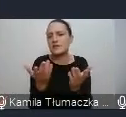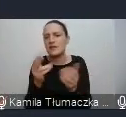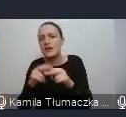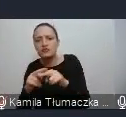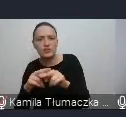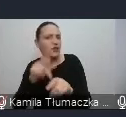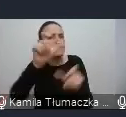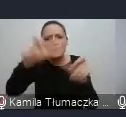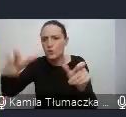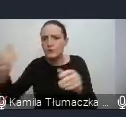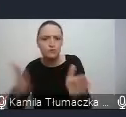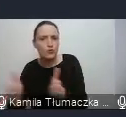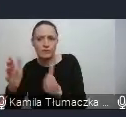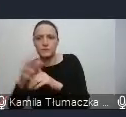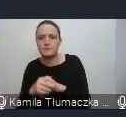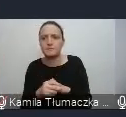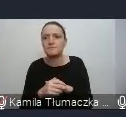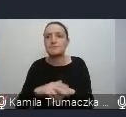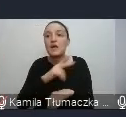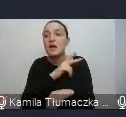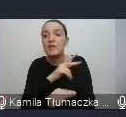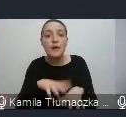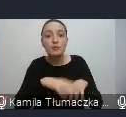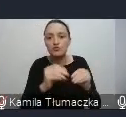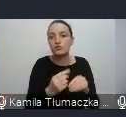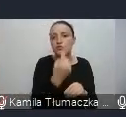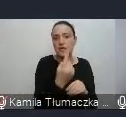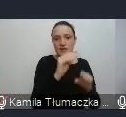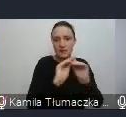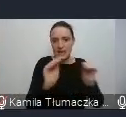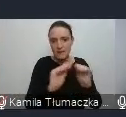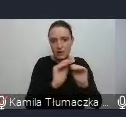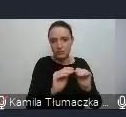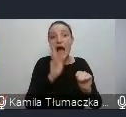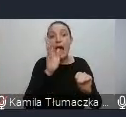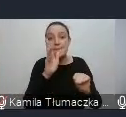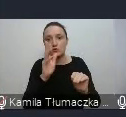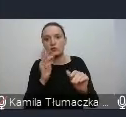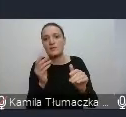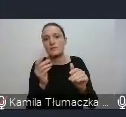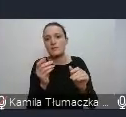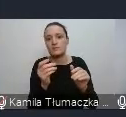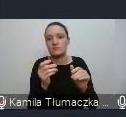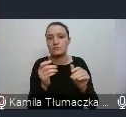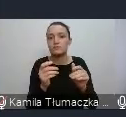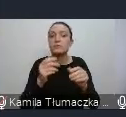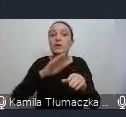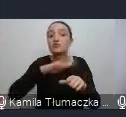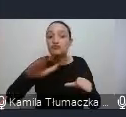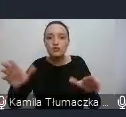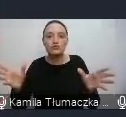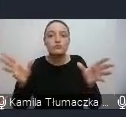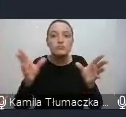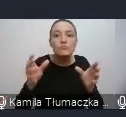początku rozpoczynamy od nauki z jednym terapeutą, ale szybko wprowadzamy inne dzieci, aby nasi uczniowie nauczyli się generalizować nabyte umiejętności.